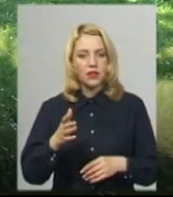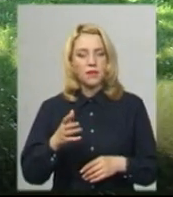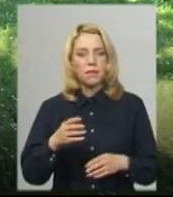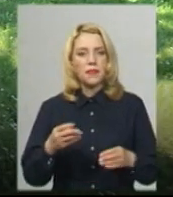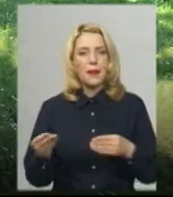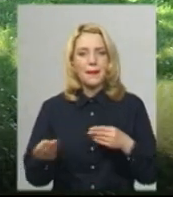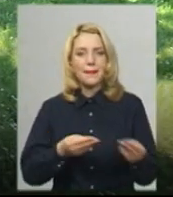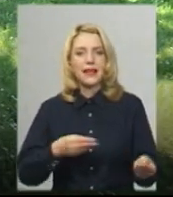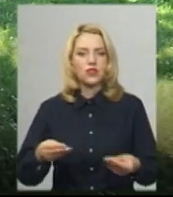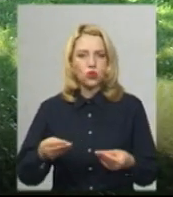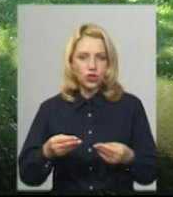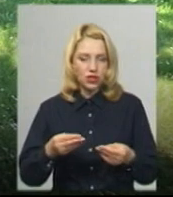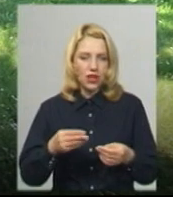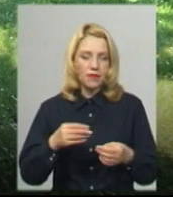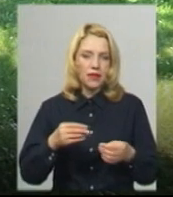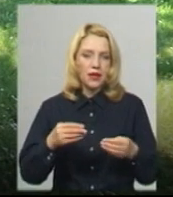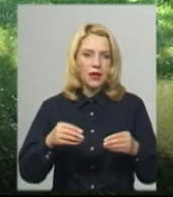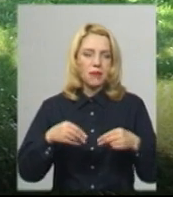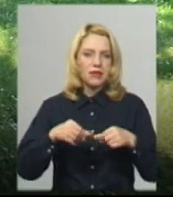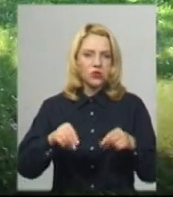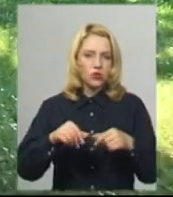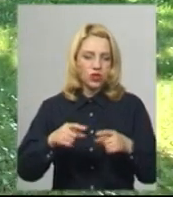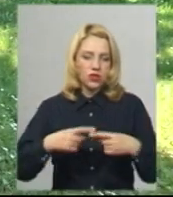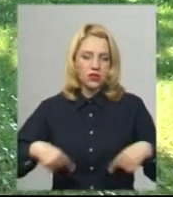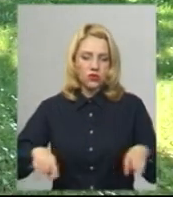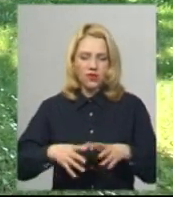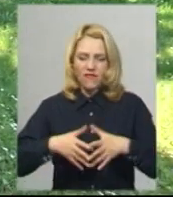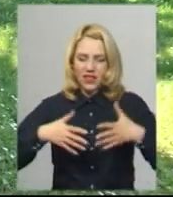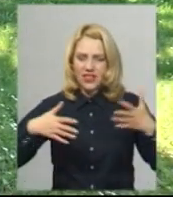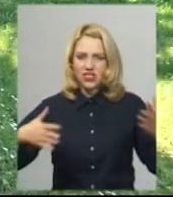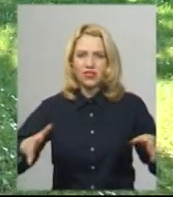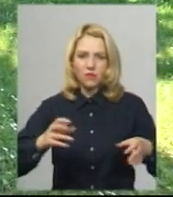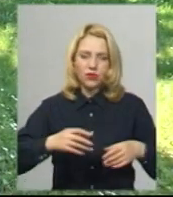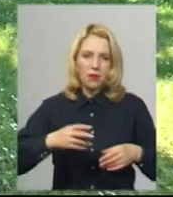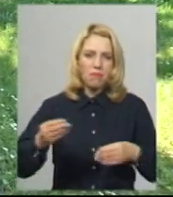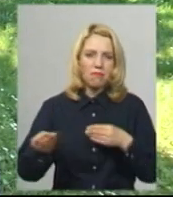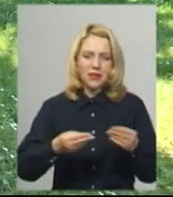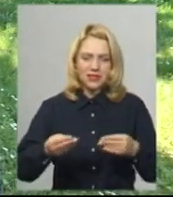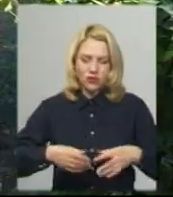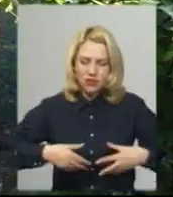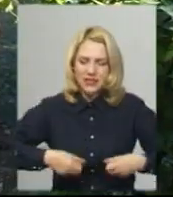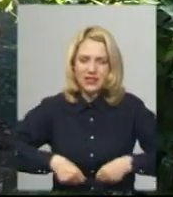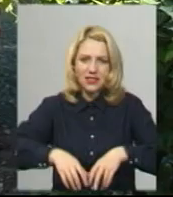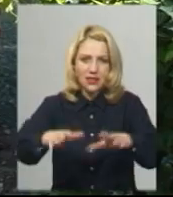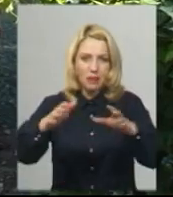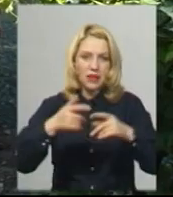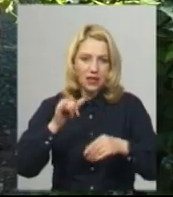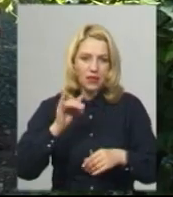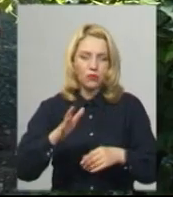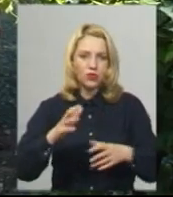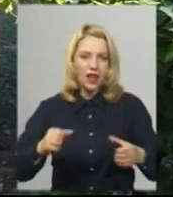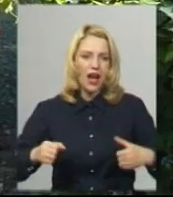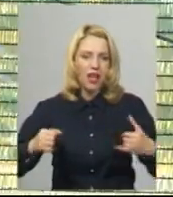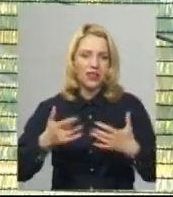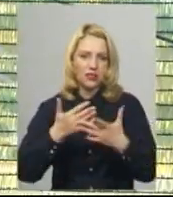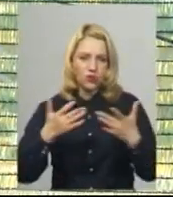пісочна зона, величезний майданчик засипаний піском також за тракціонами. На час ремонтних робіт